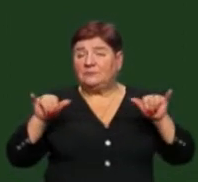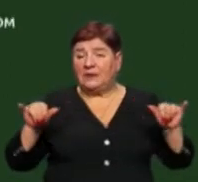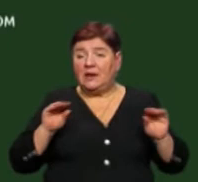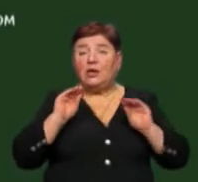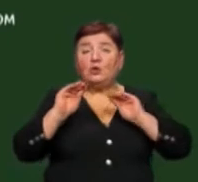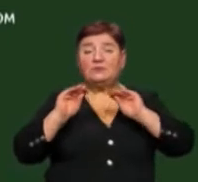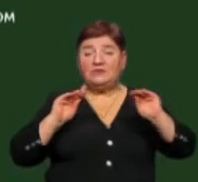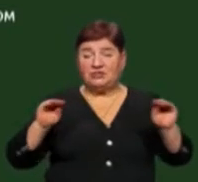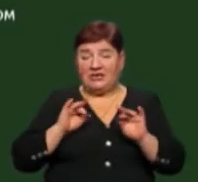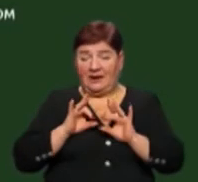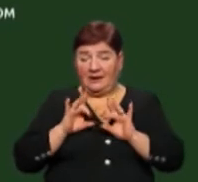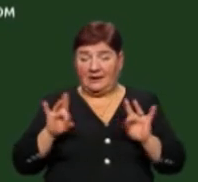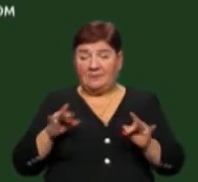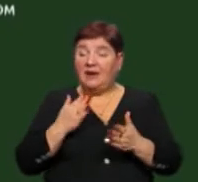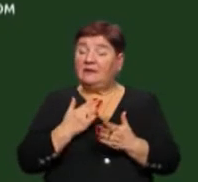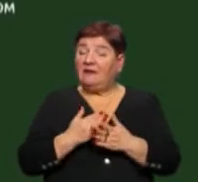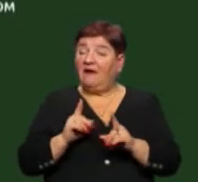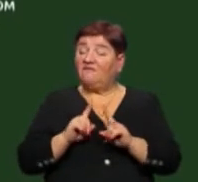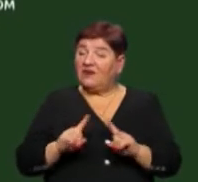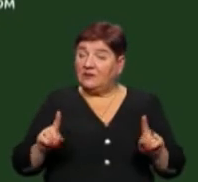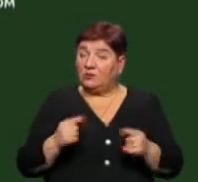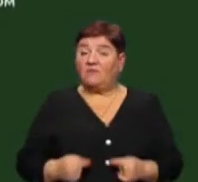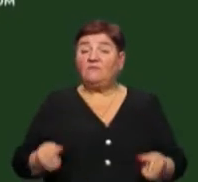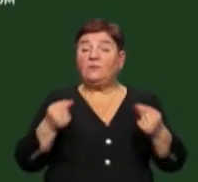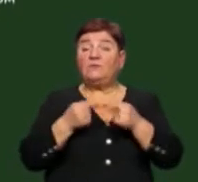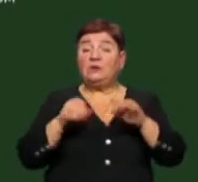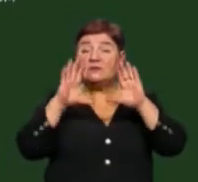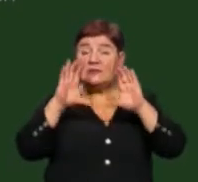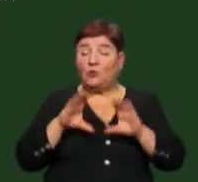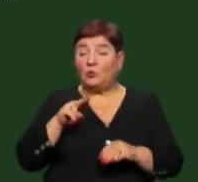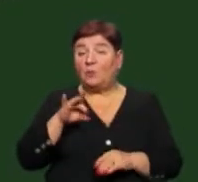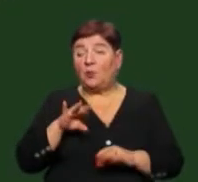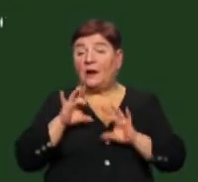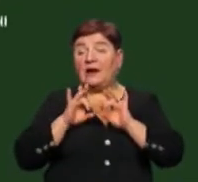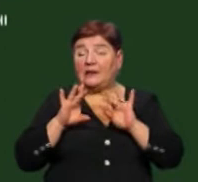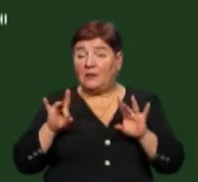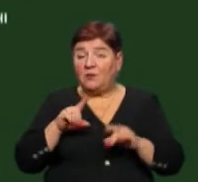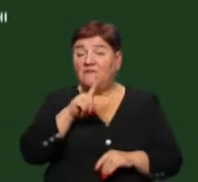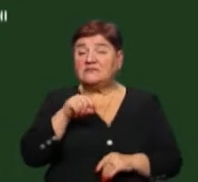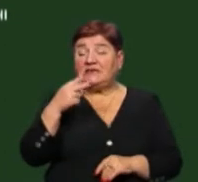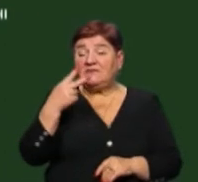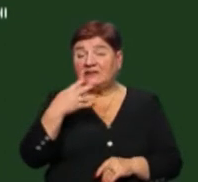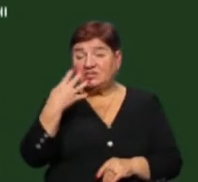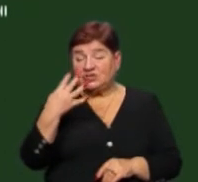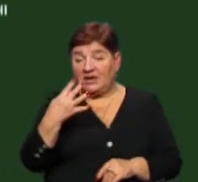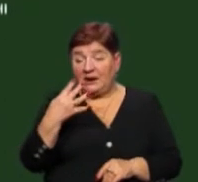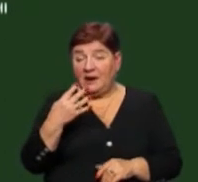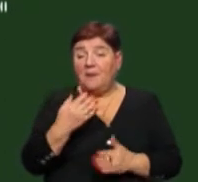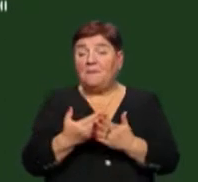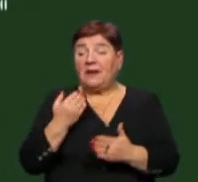розміщення реклами. Але є виняток. Відповідно, в законі про рекламу в статті 24 прим. 1